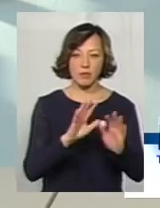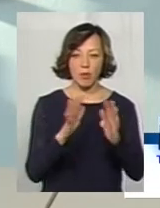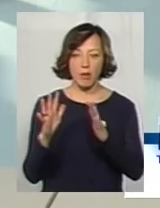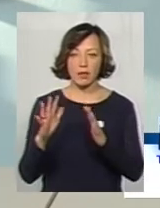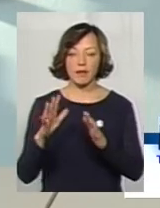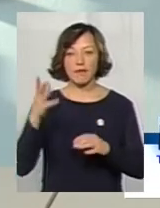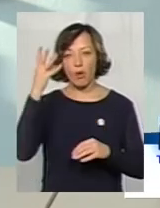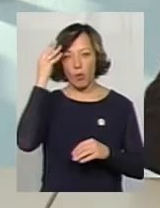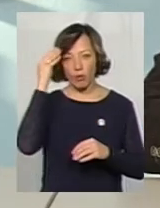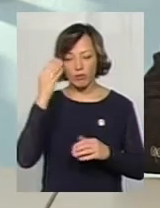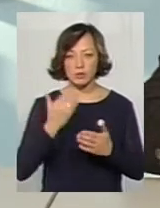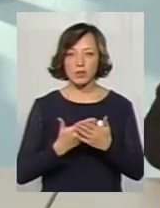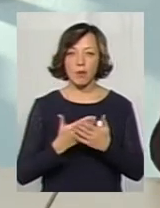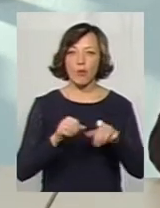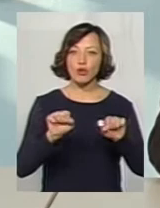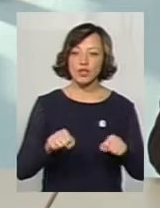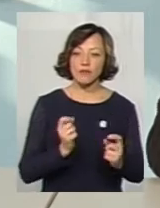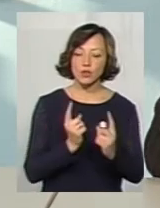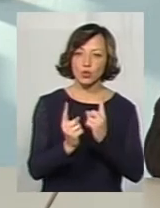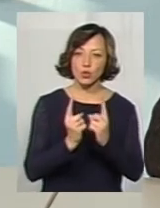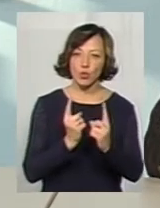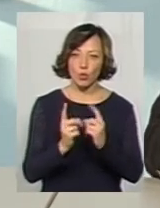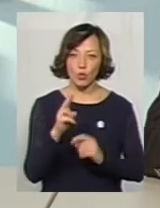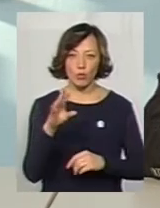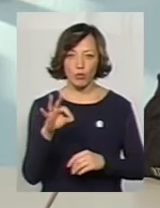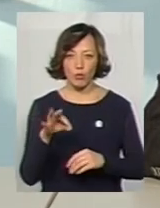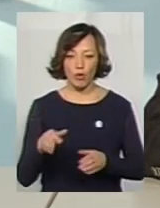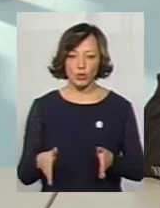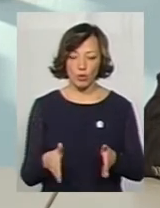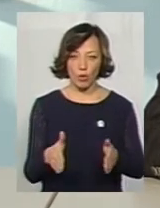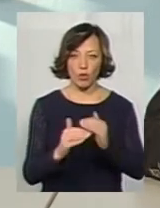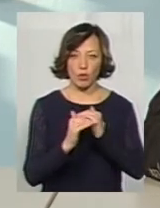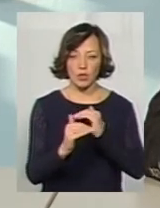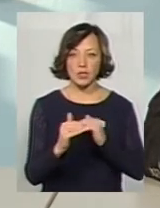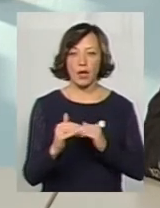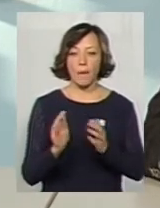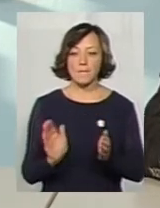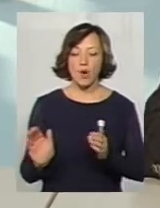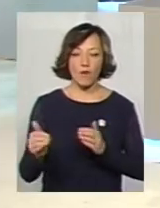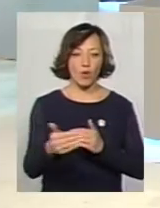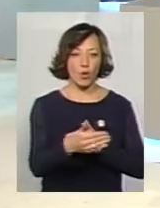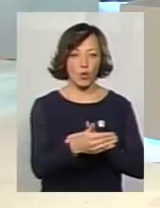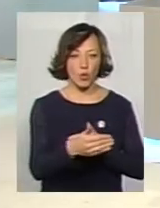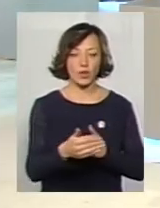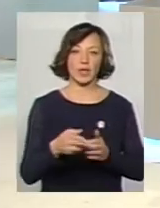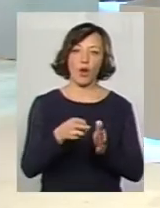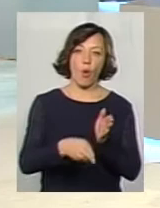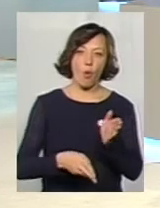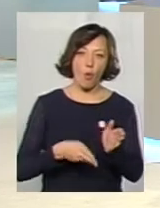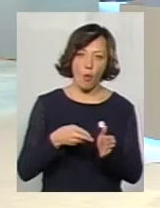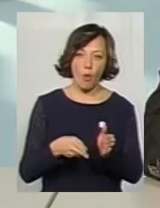Це враховується можливість руху по дорожньому полотну, повороти, колії,